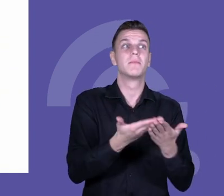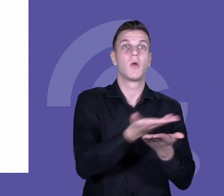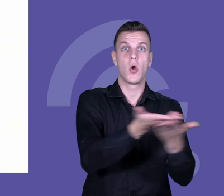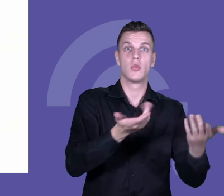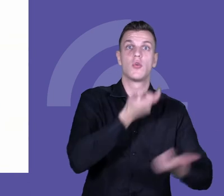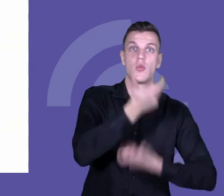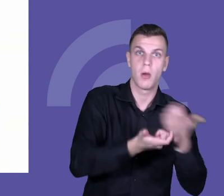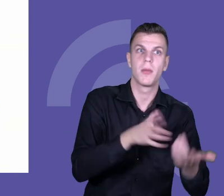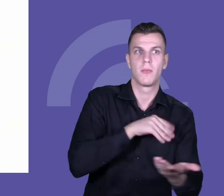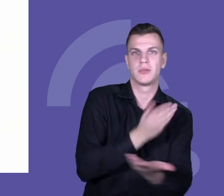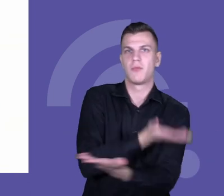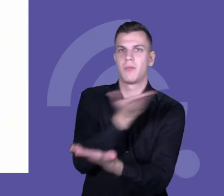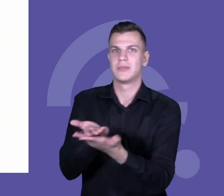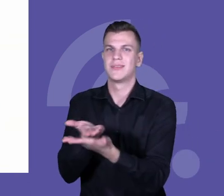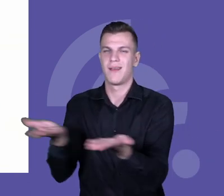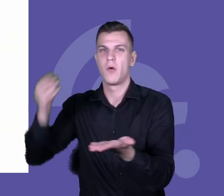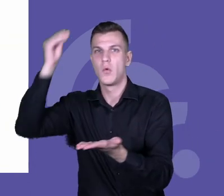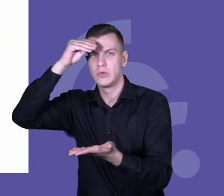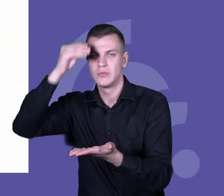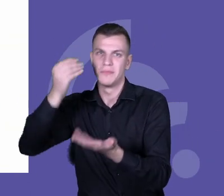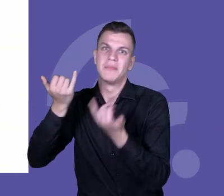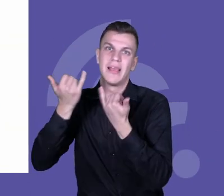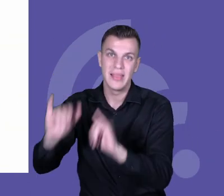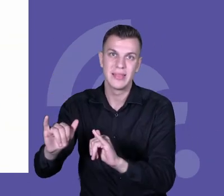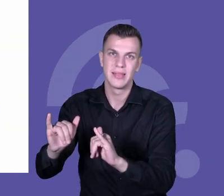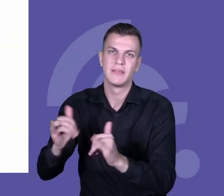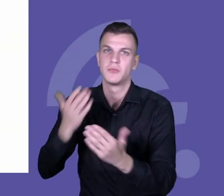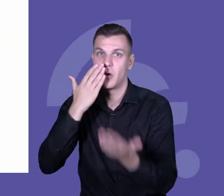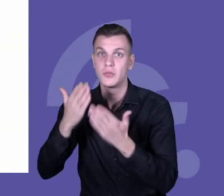strony też coś, co bardzo budowało ich współpracę.